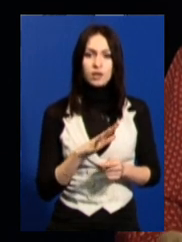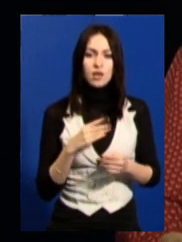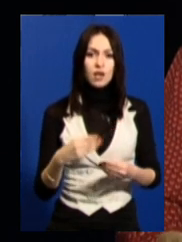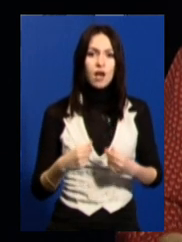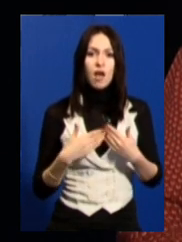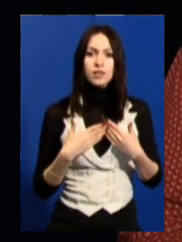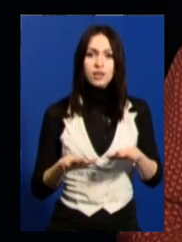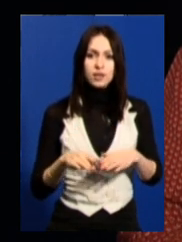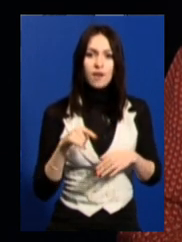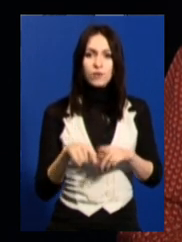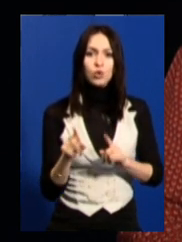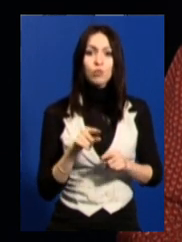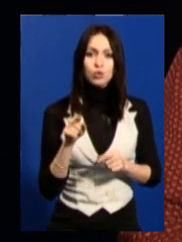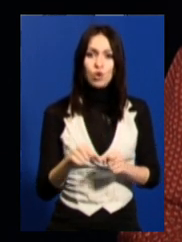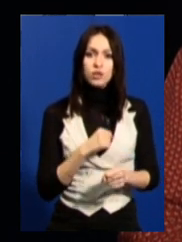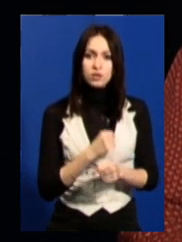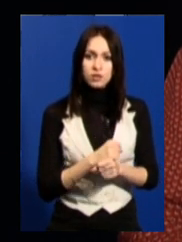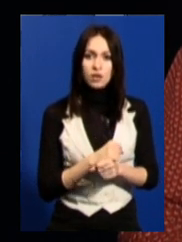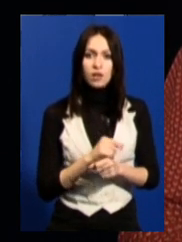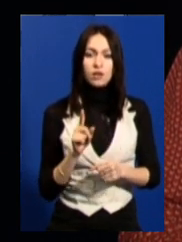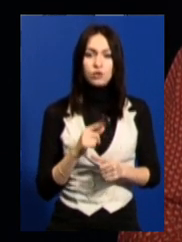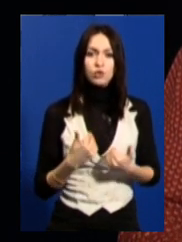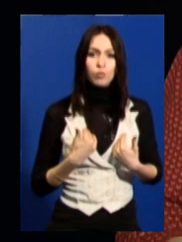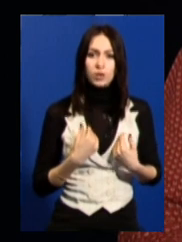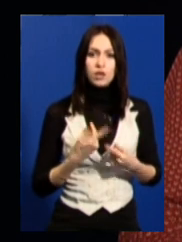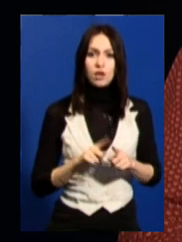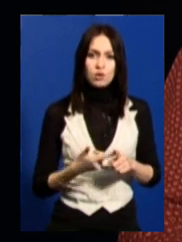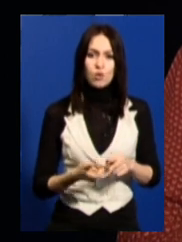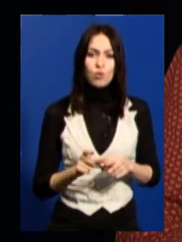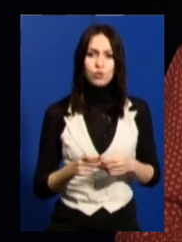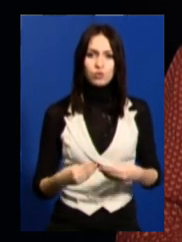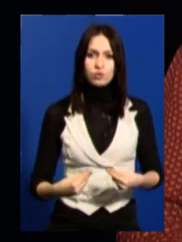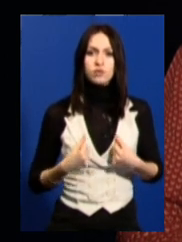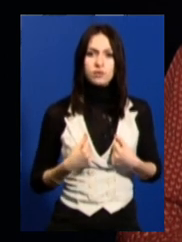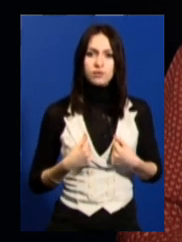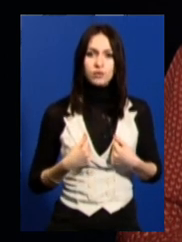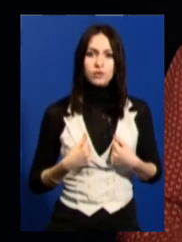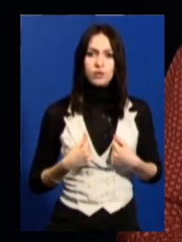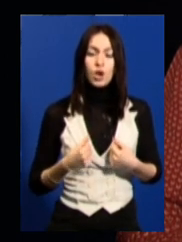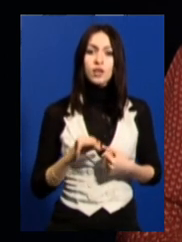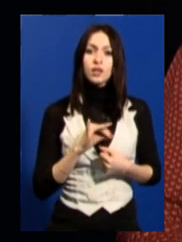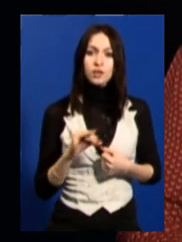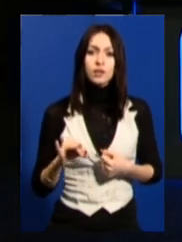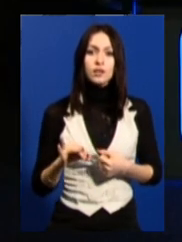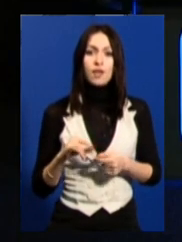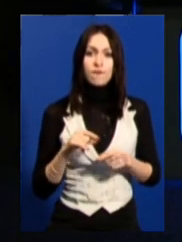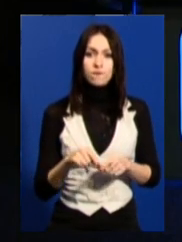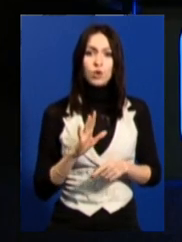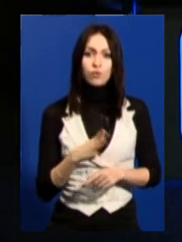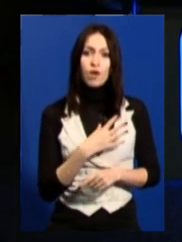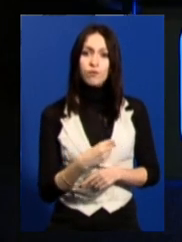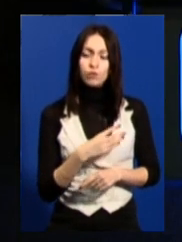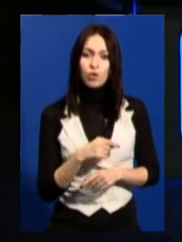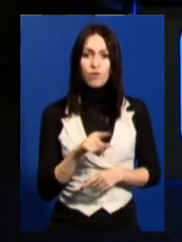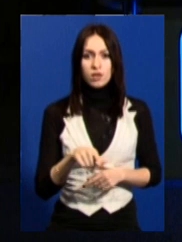відкриті в тому, що вони робили, що мене це дуже торкає. І ось у Львові